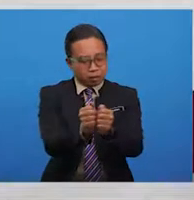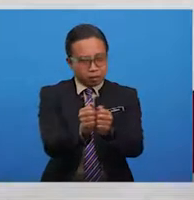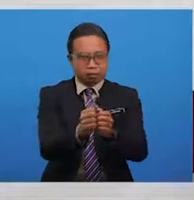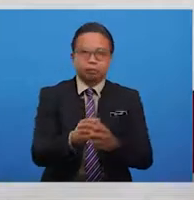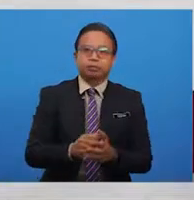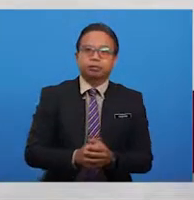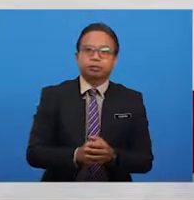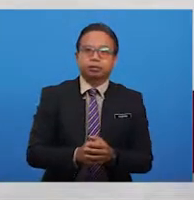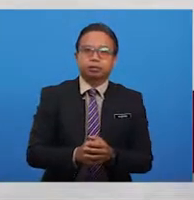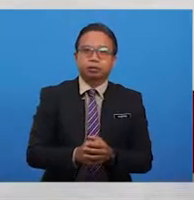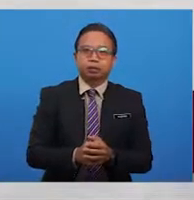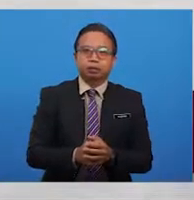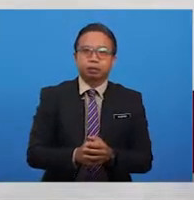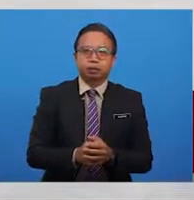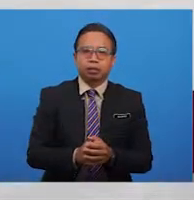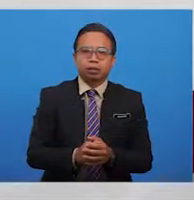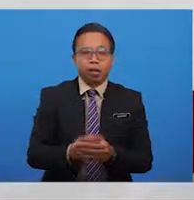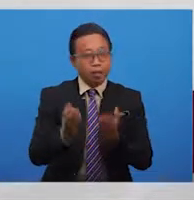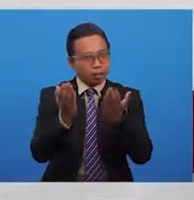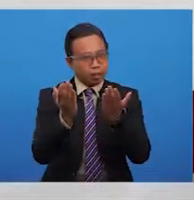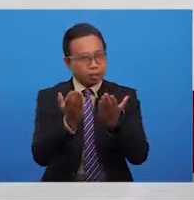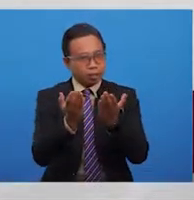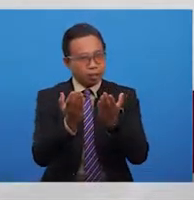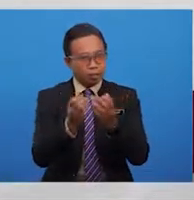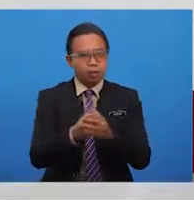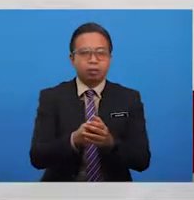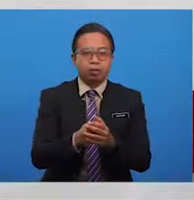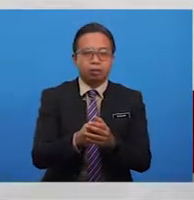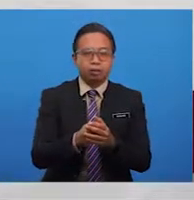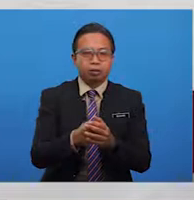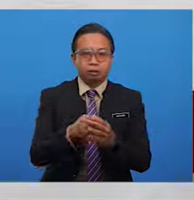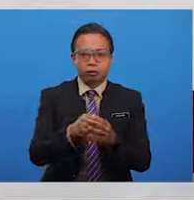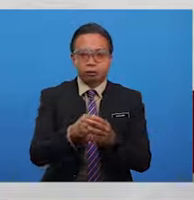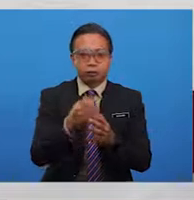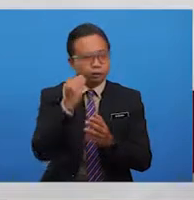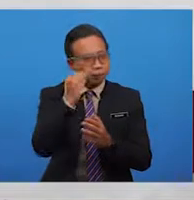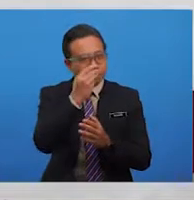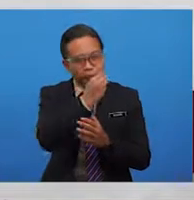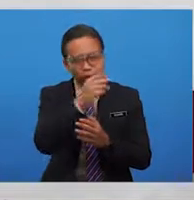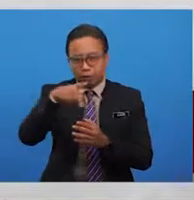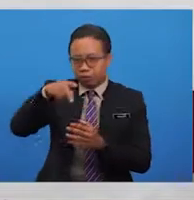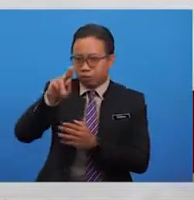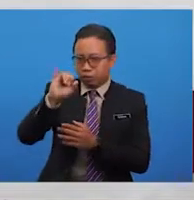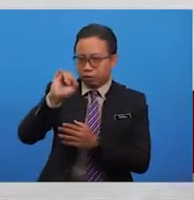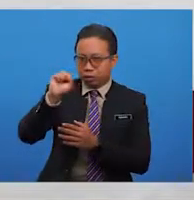Sempat juga menadah sejambak puisi